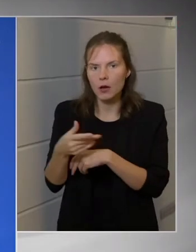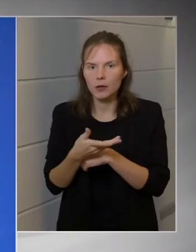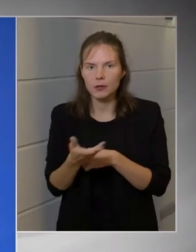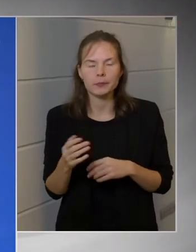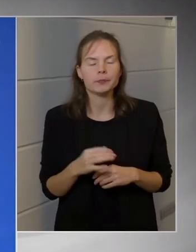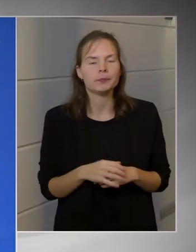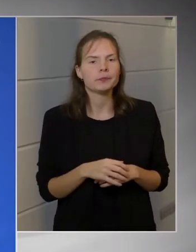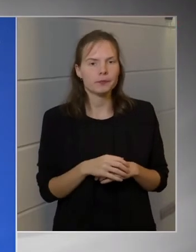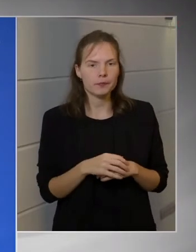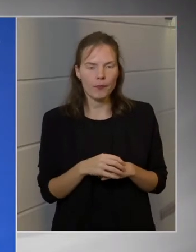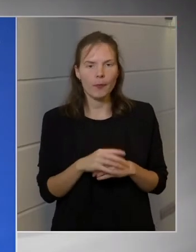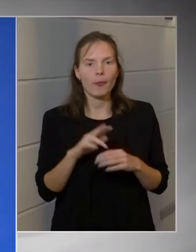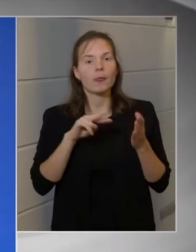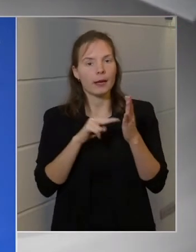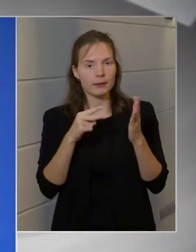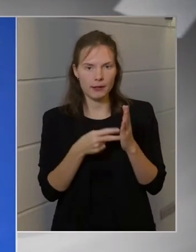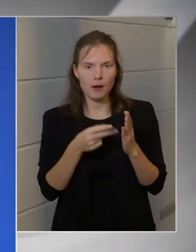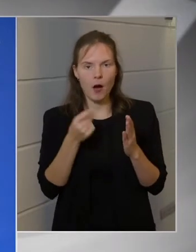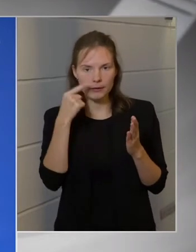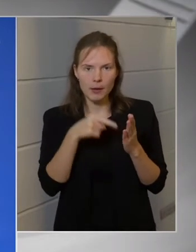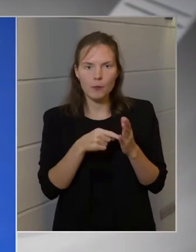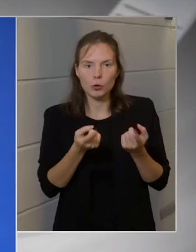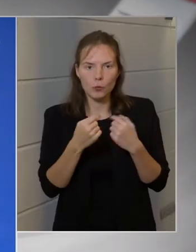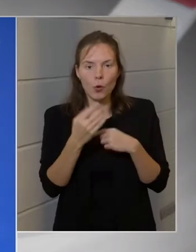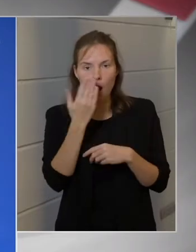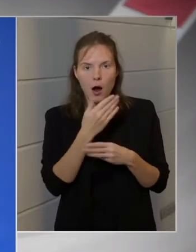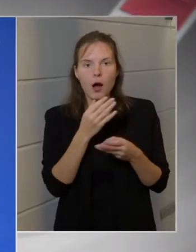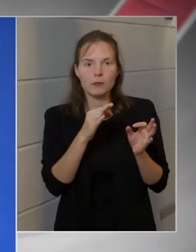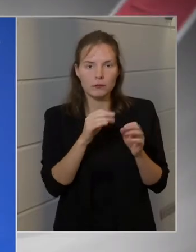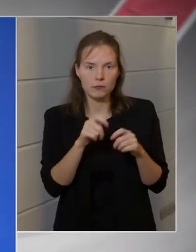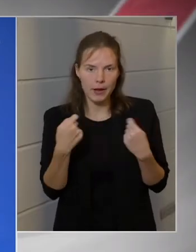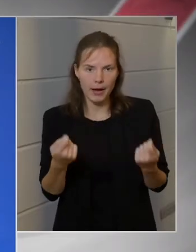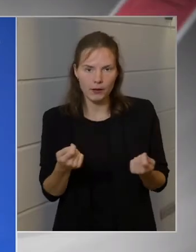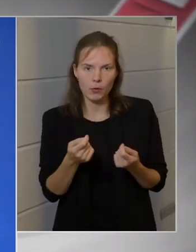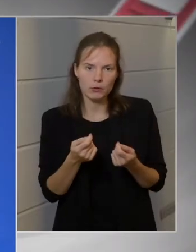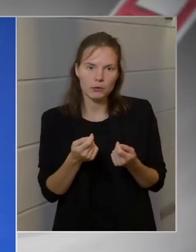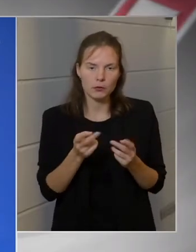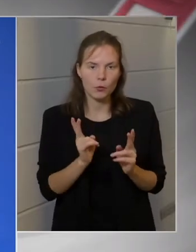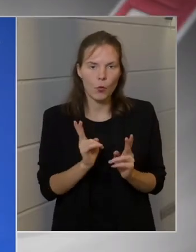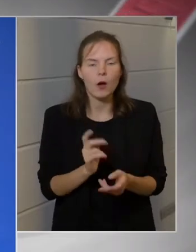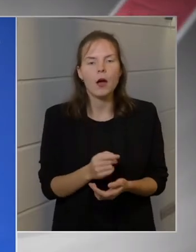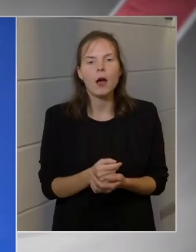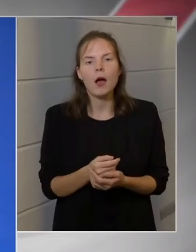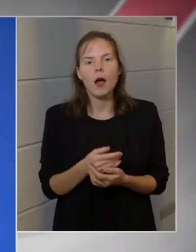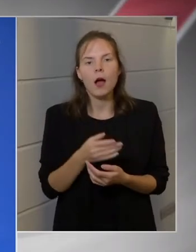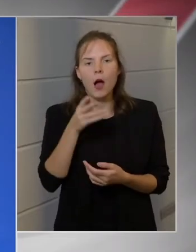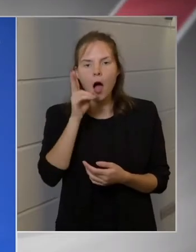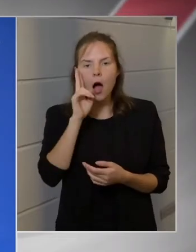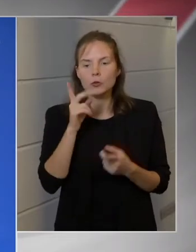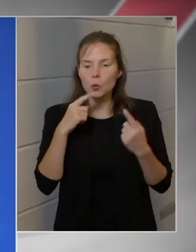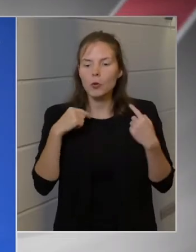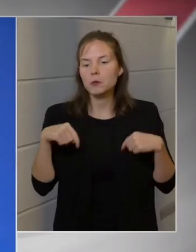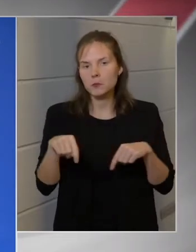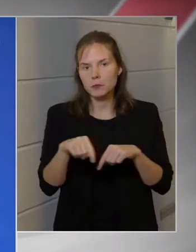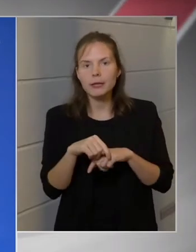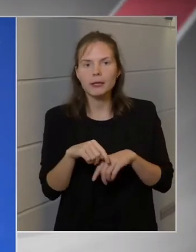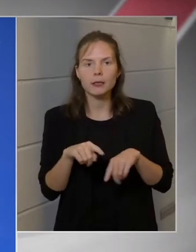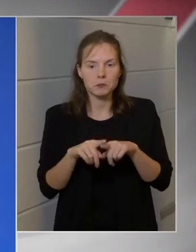Ha technikailag megoldható, akkor mi minden olyan akcióban, programban